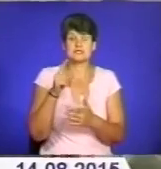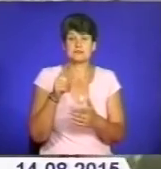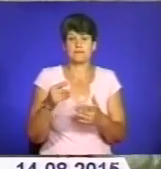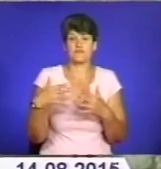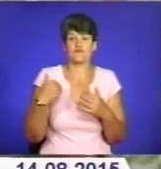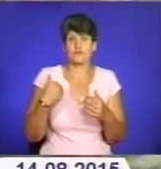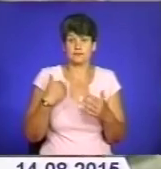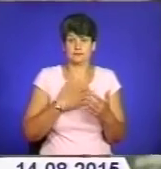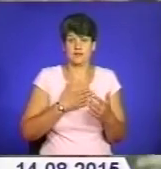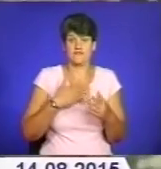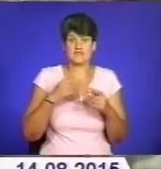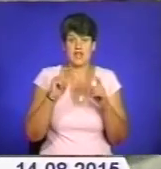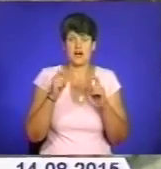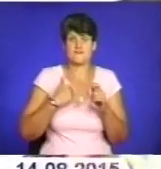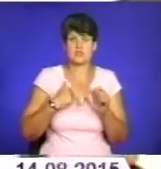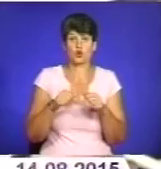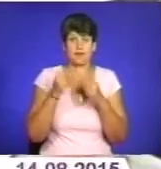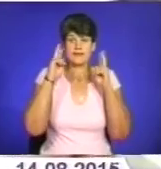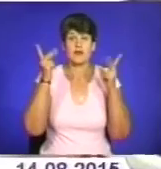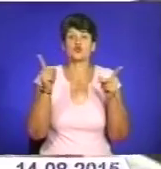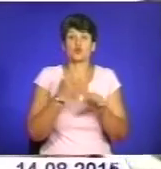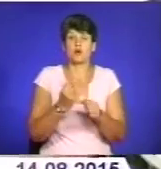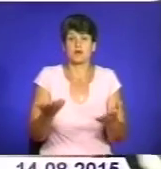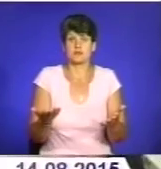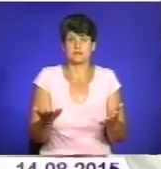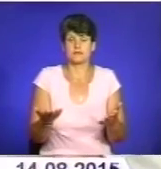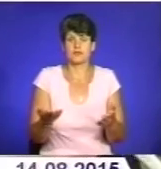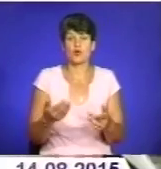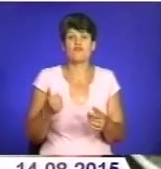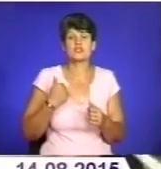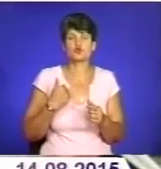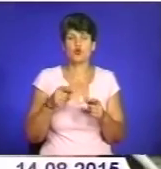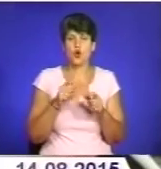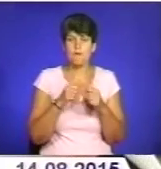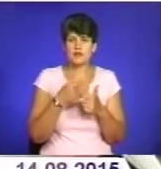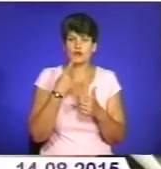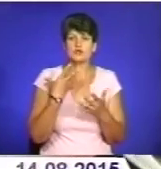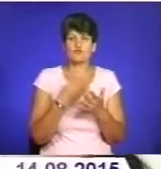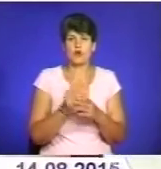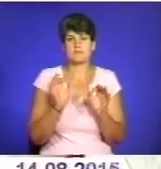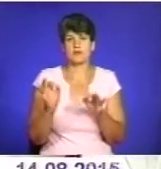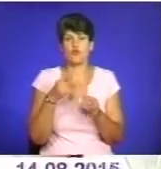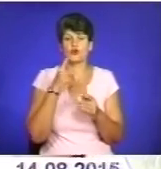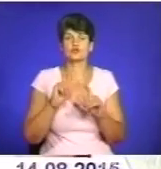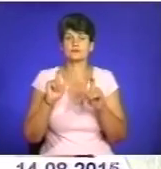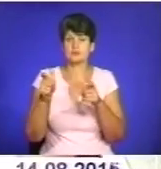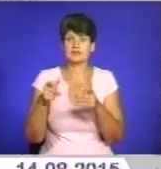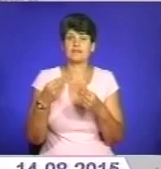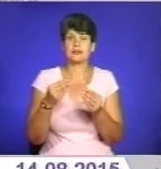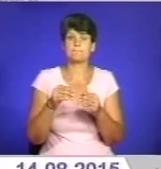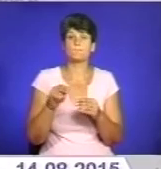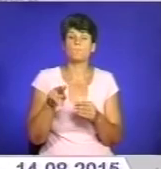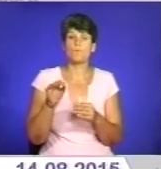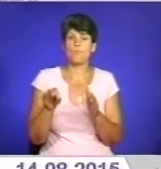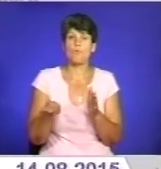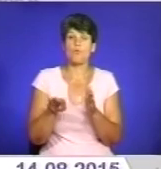У військоматі мають свою правду. Кажуть, що депутату вручали повістку ще у лютому, однак